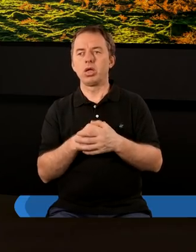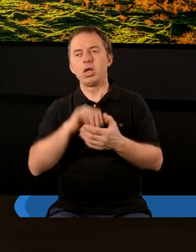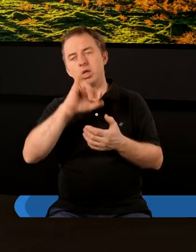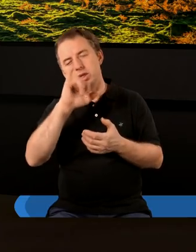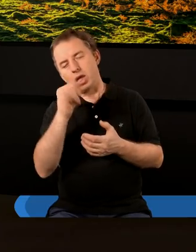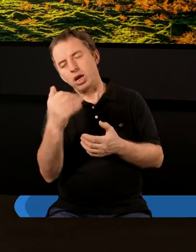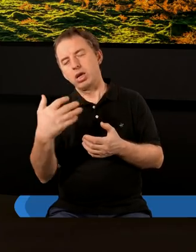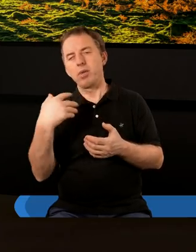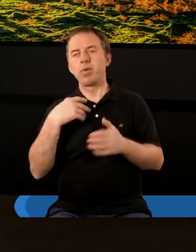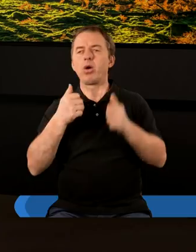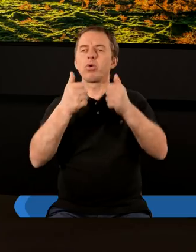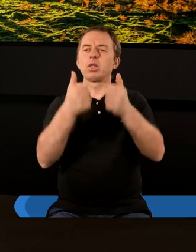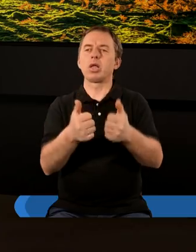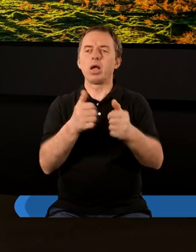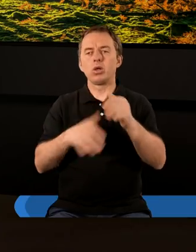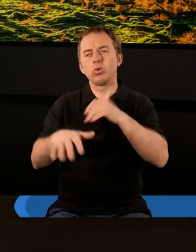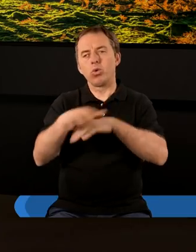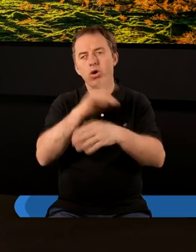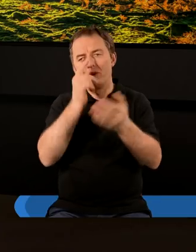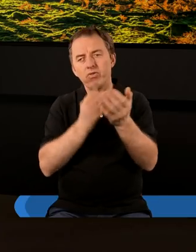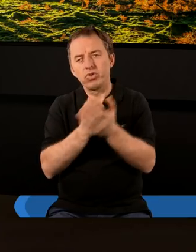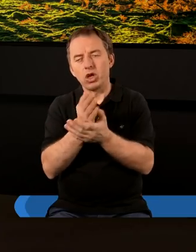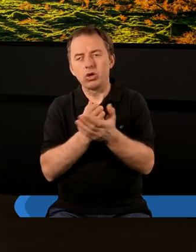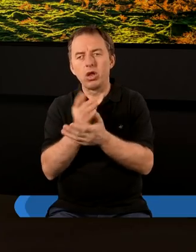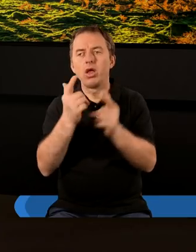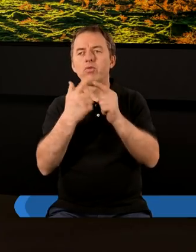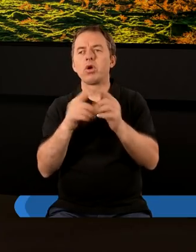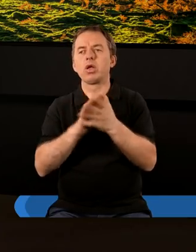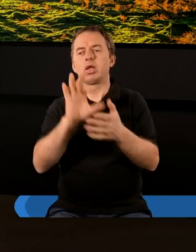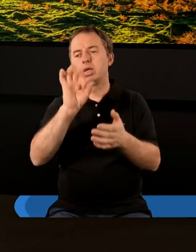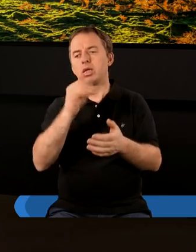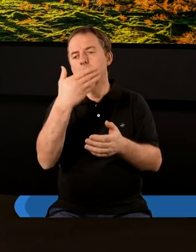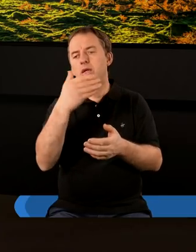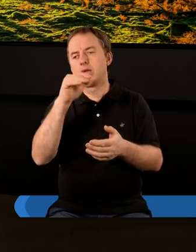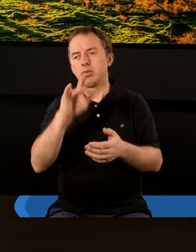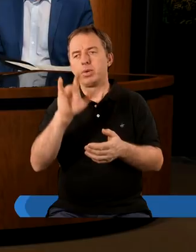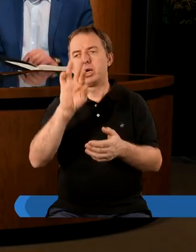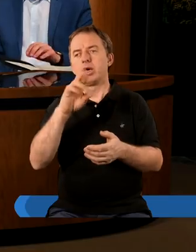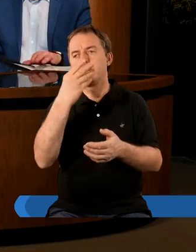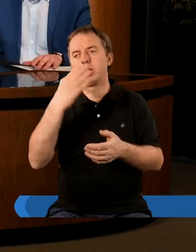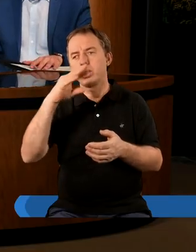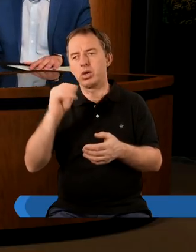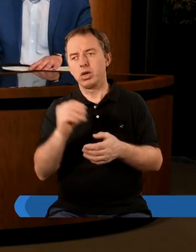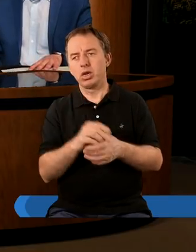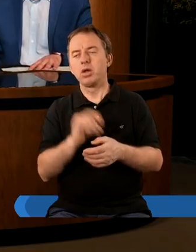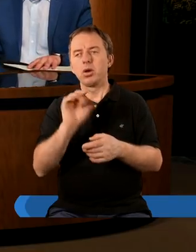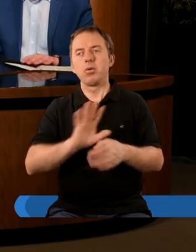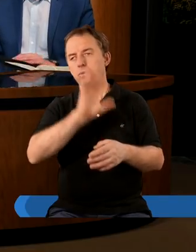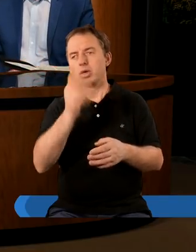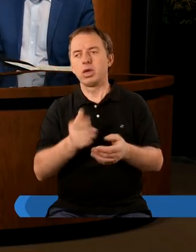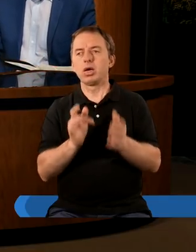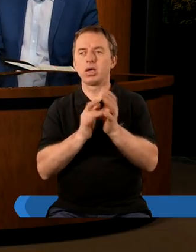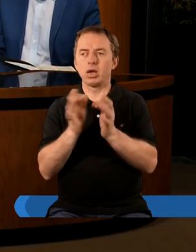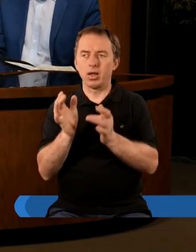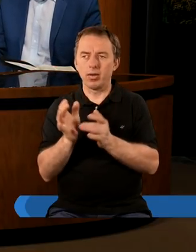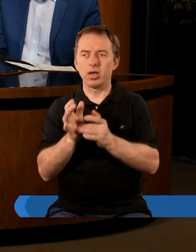jaki był stan duchowy wierzących w Kościele w Smyrnie? To jest jeden z najpiękniejszych